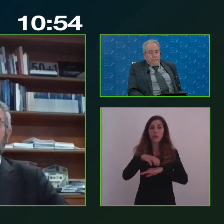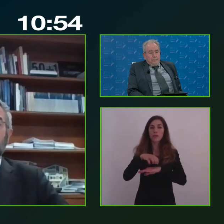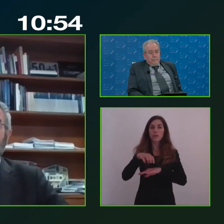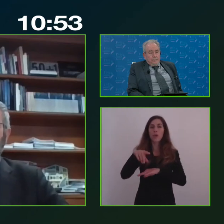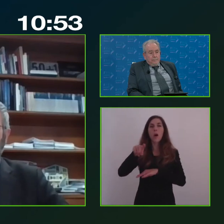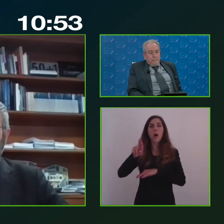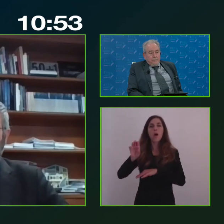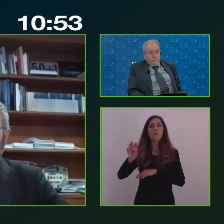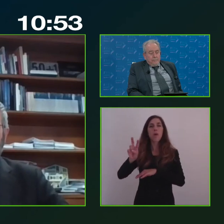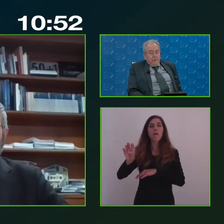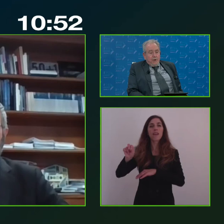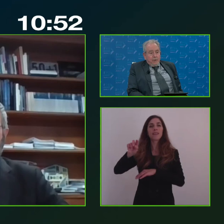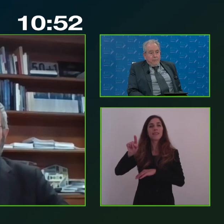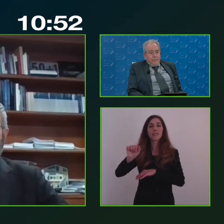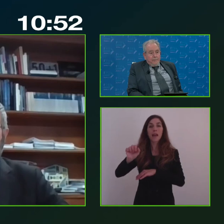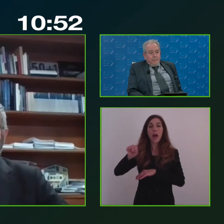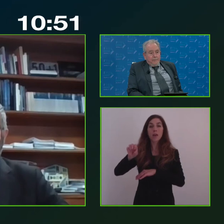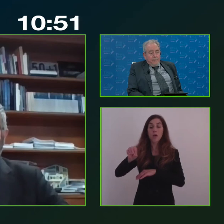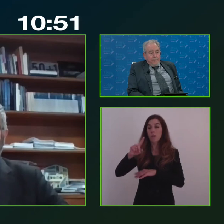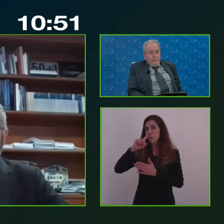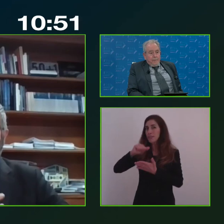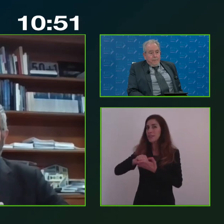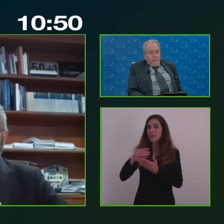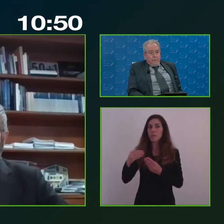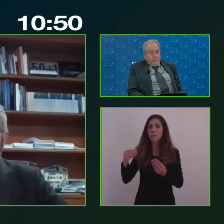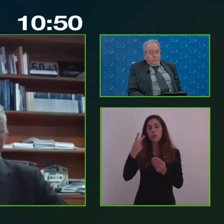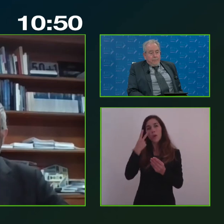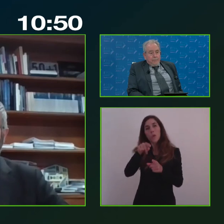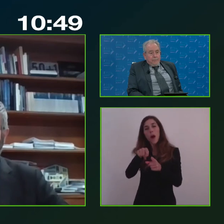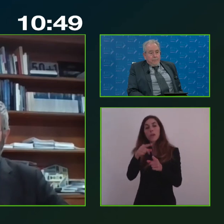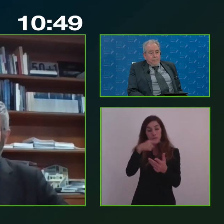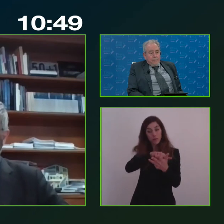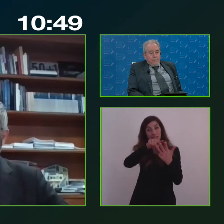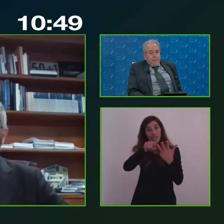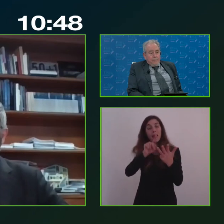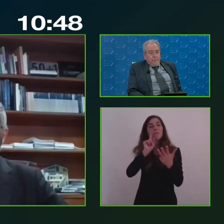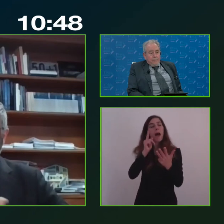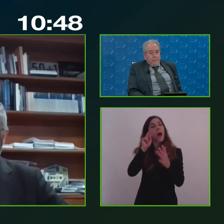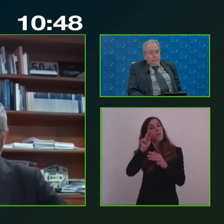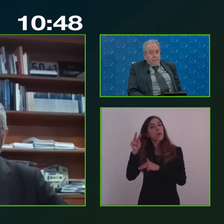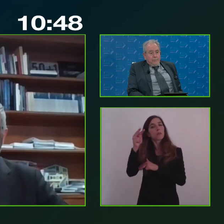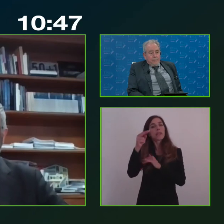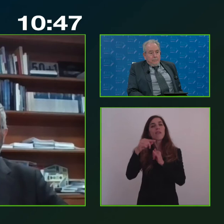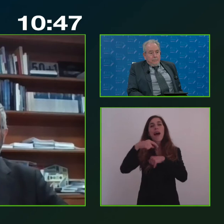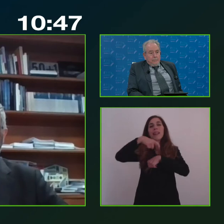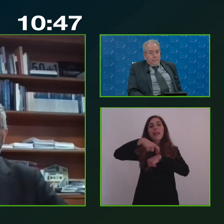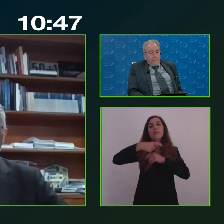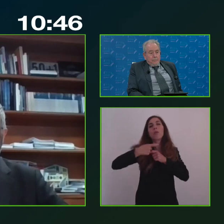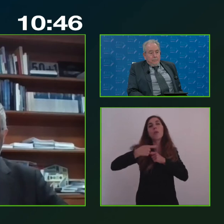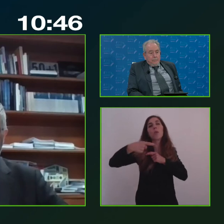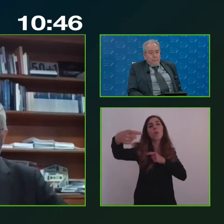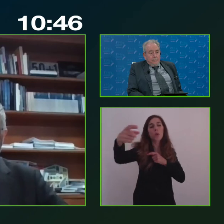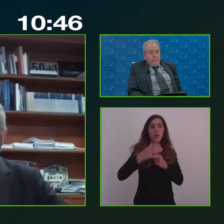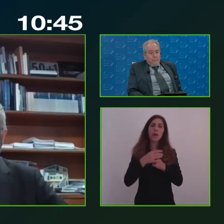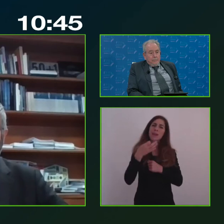prospettiva di lungo periodo, che è la cosa che le istituzioni comunitarie e spesso la Commissione Europea